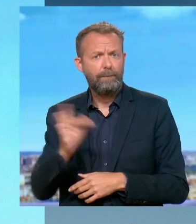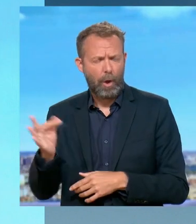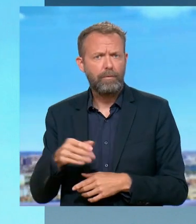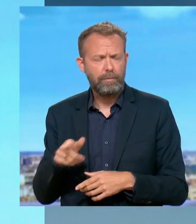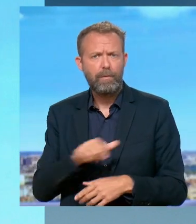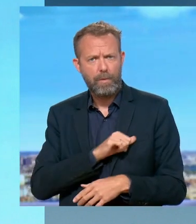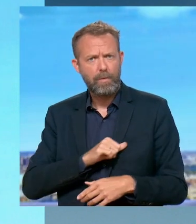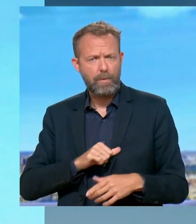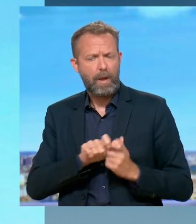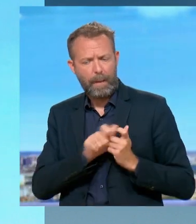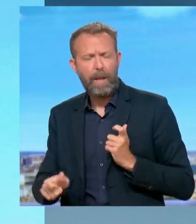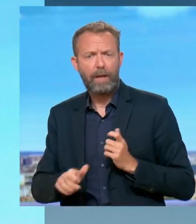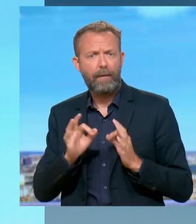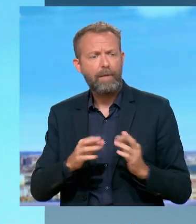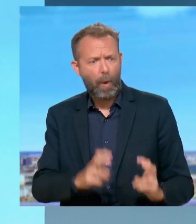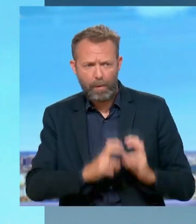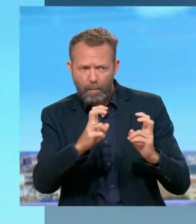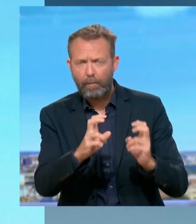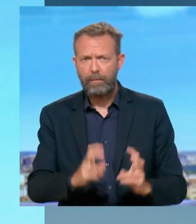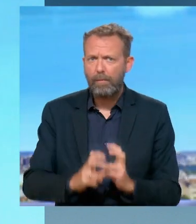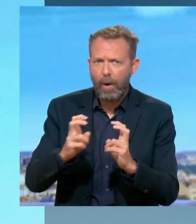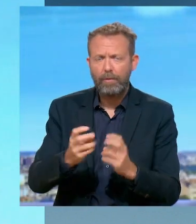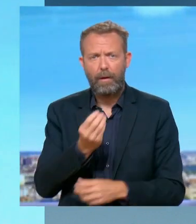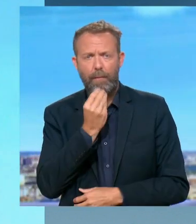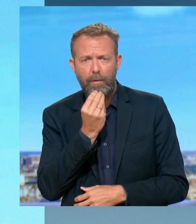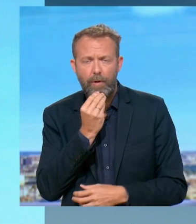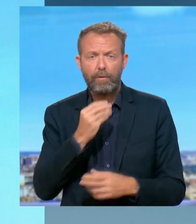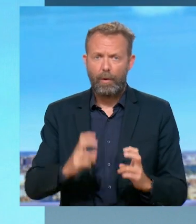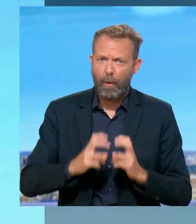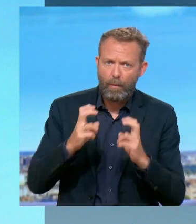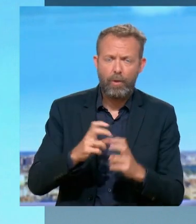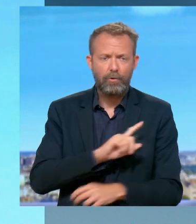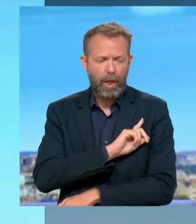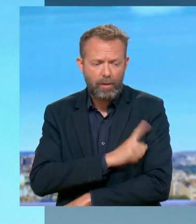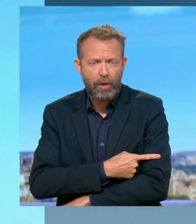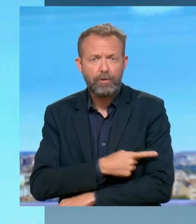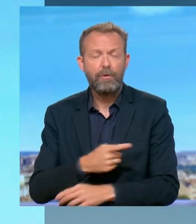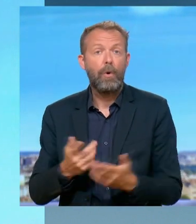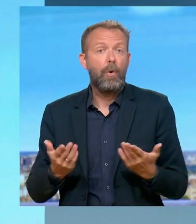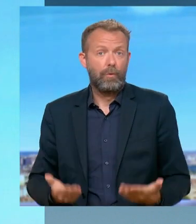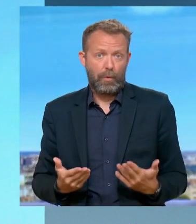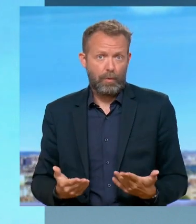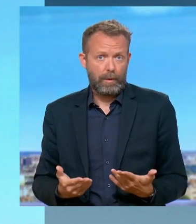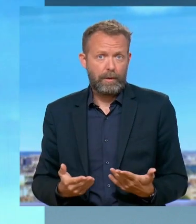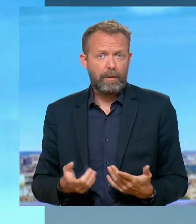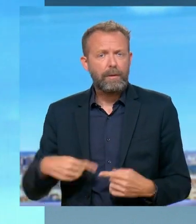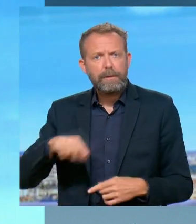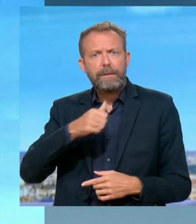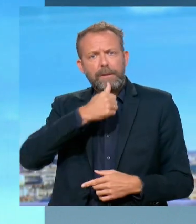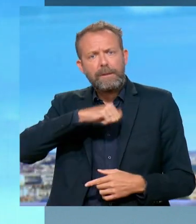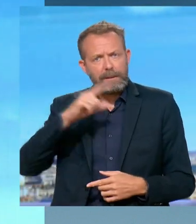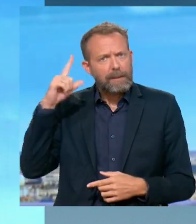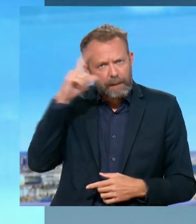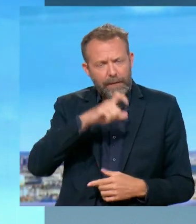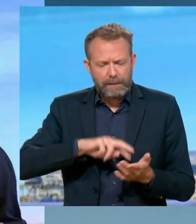impactés par ces augmentations de l'alimentation, l'augmentation des énergies et qu'aujourd'hui, effectivement, ils ont du mal. Donc il faut